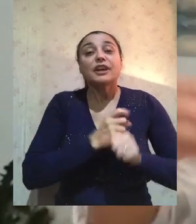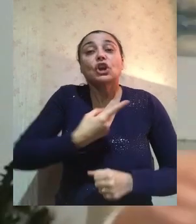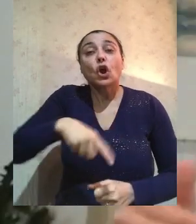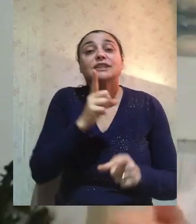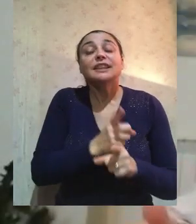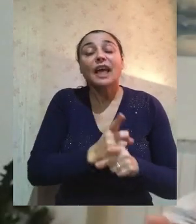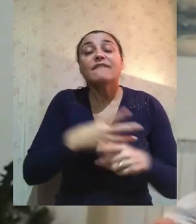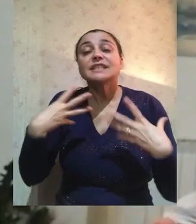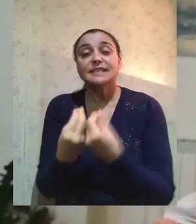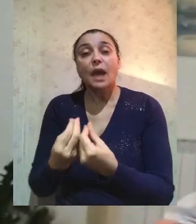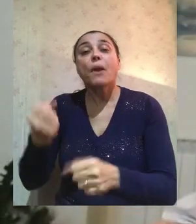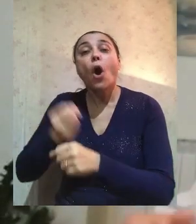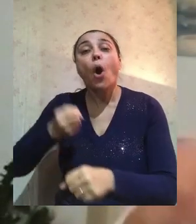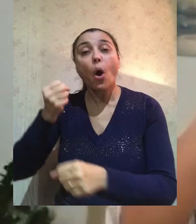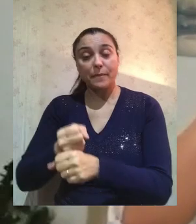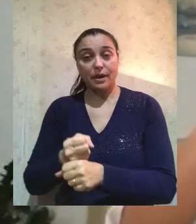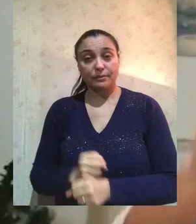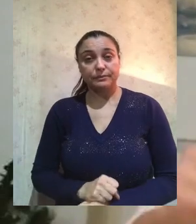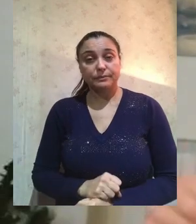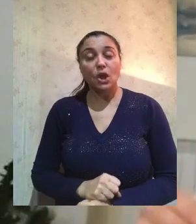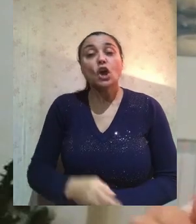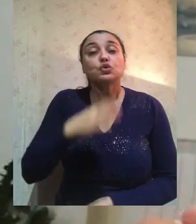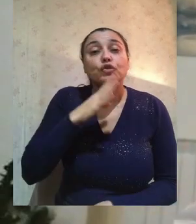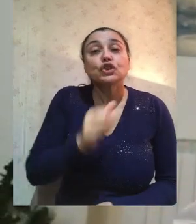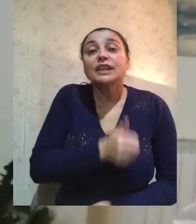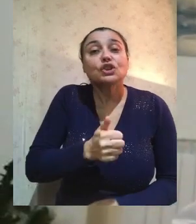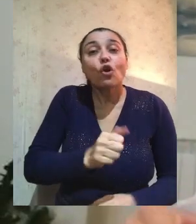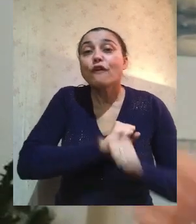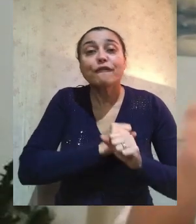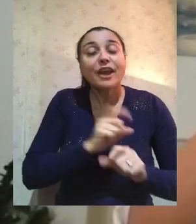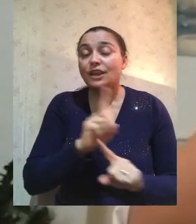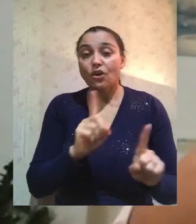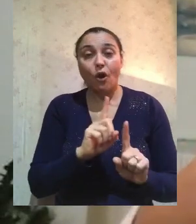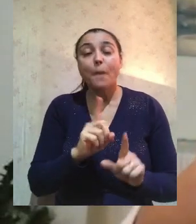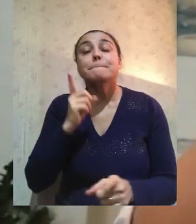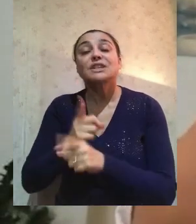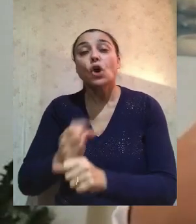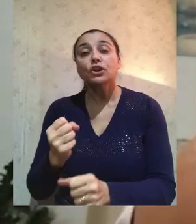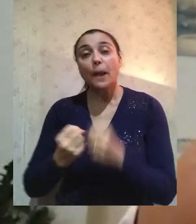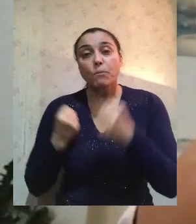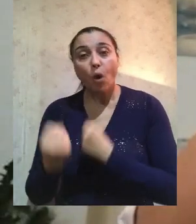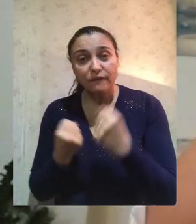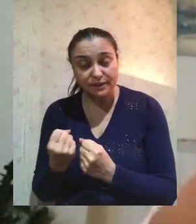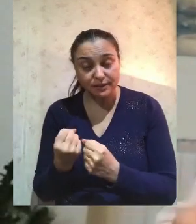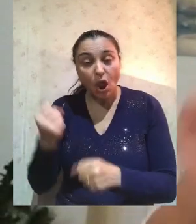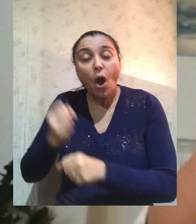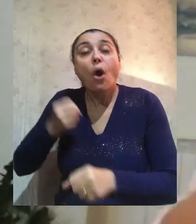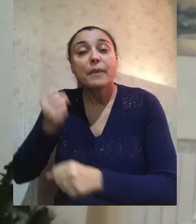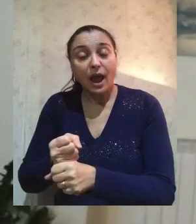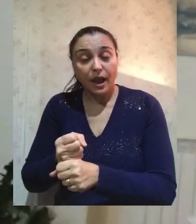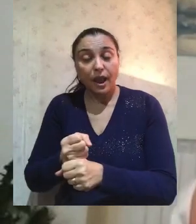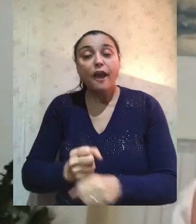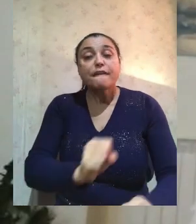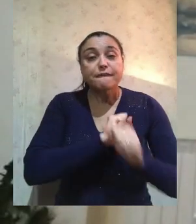accompagnano la nostra fede. Non basta dire io ho fede in Gesù, bisogna fare, bisogna muoversi, perché la fede